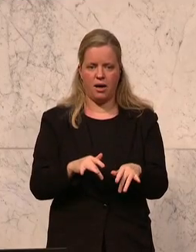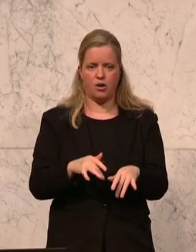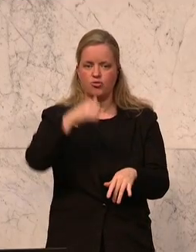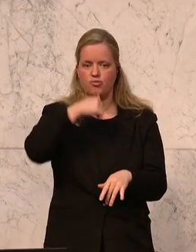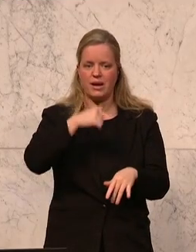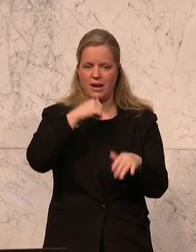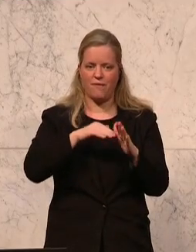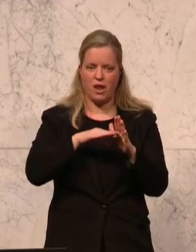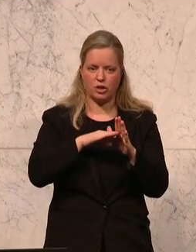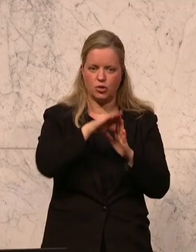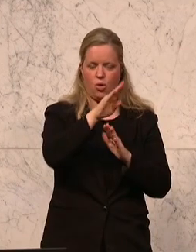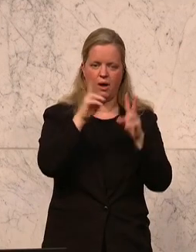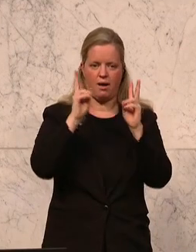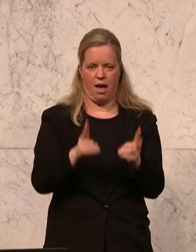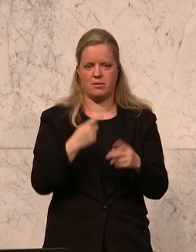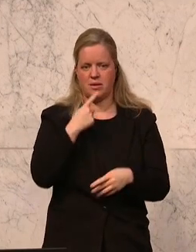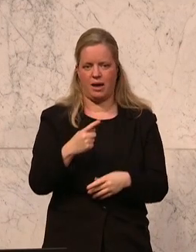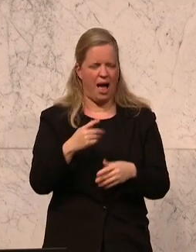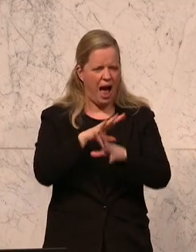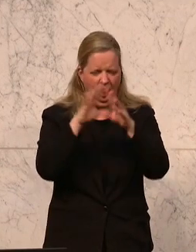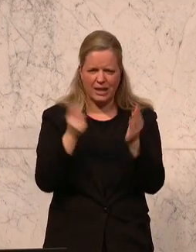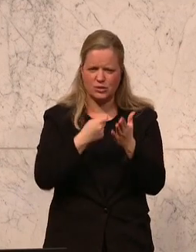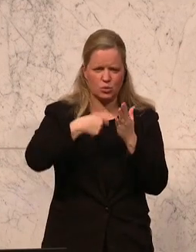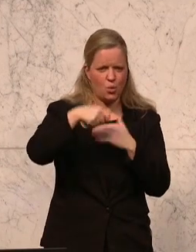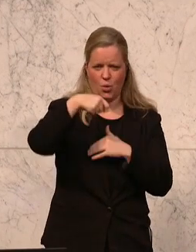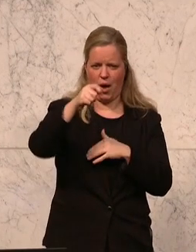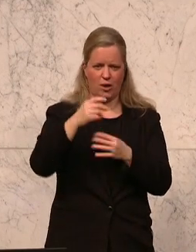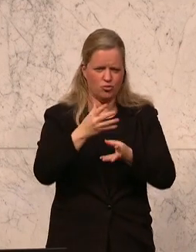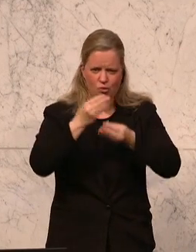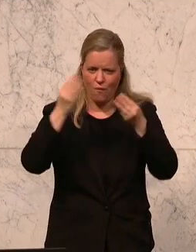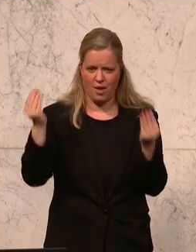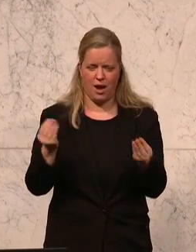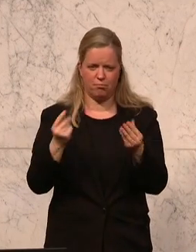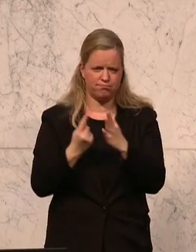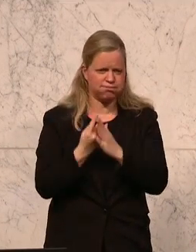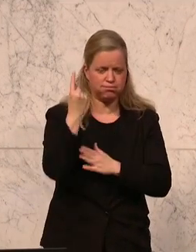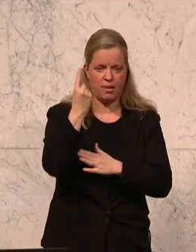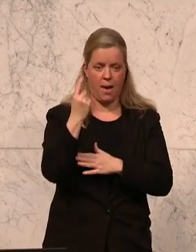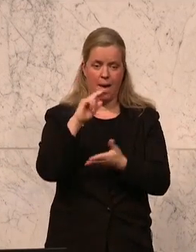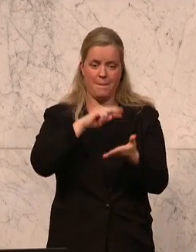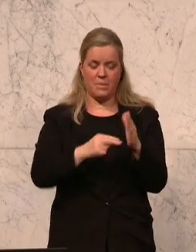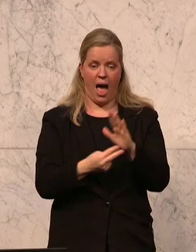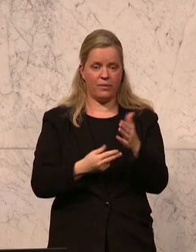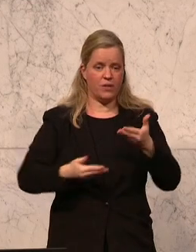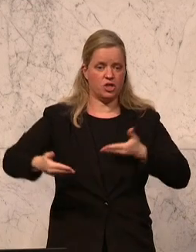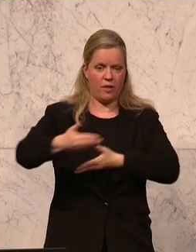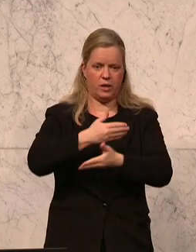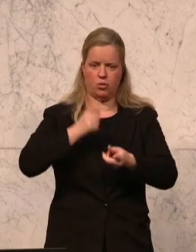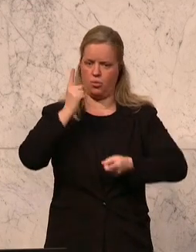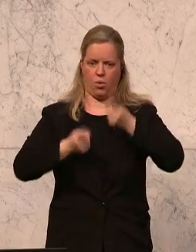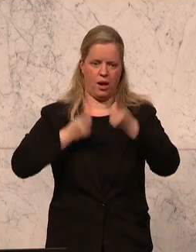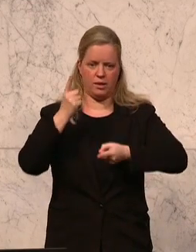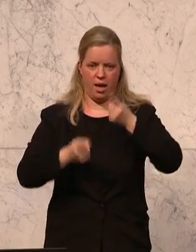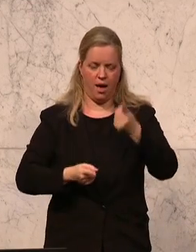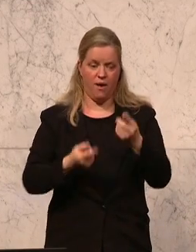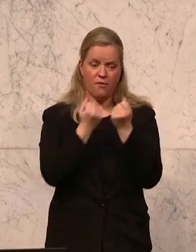sprechen kann, das ist alles überschießend, im Übrigen relativ planwirtschaftlich totalitär, das hat mit freier Wirtschaft überhaupt